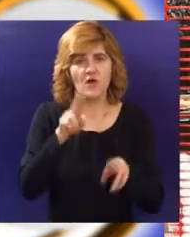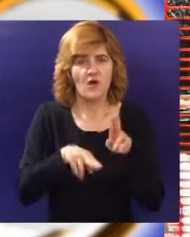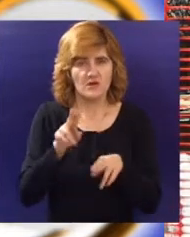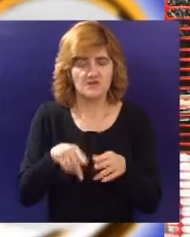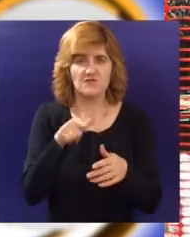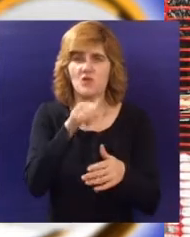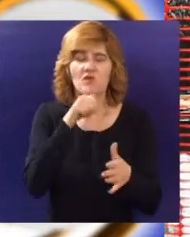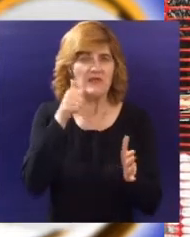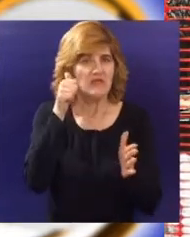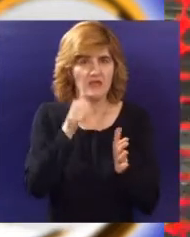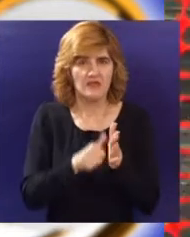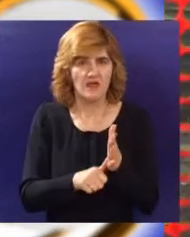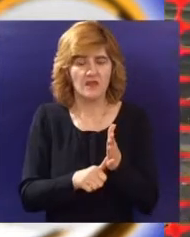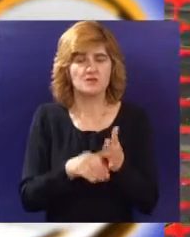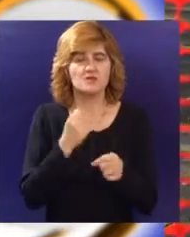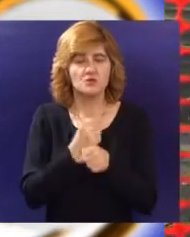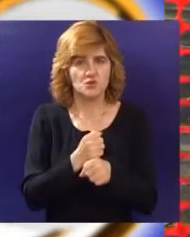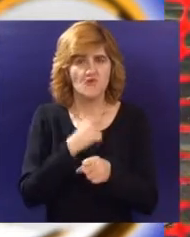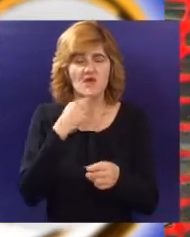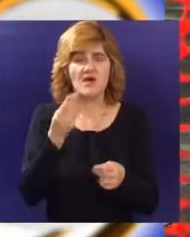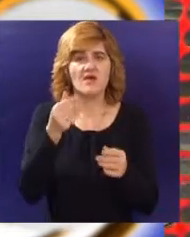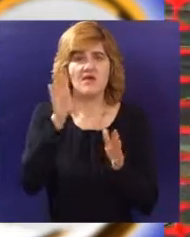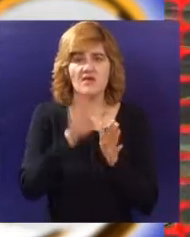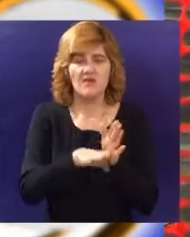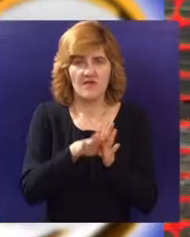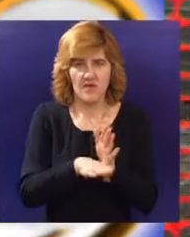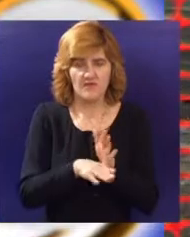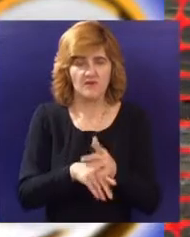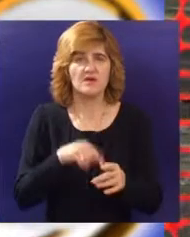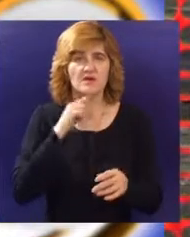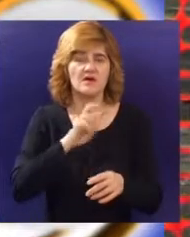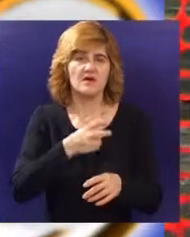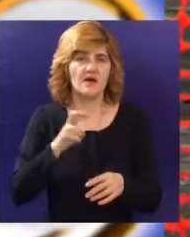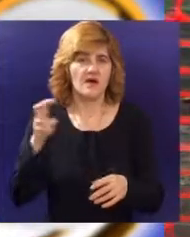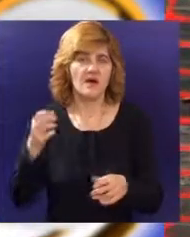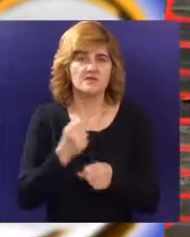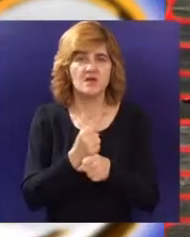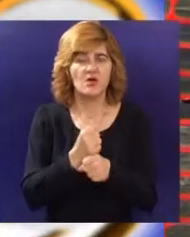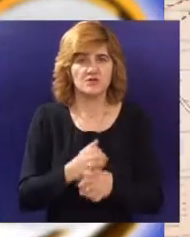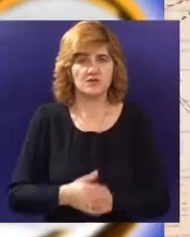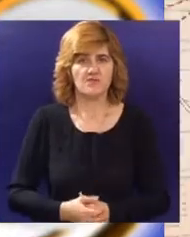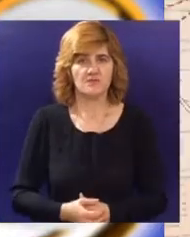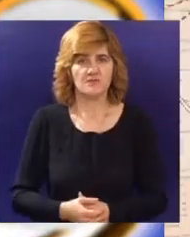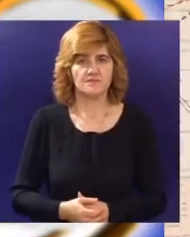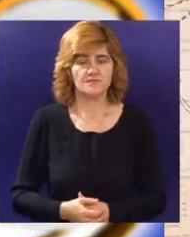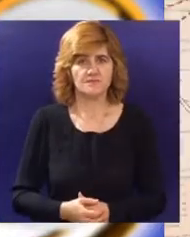jednostavna, funkcionalna, trajna i jeftina i sa aspekta gradnje i sa aspekta daljeg održavanja. Pošto znamo da